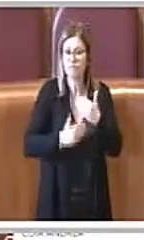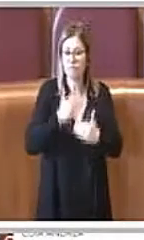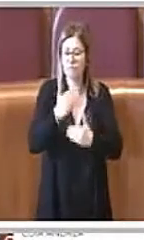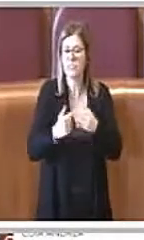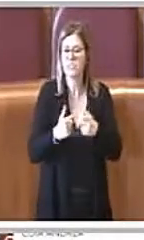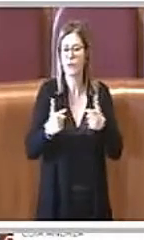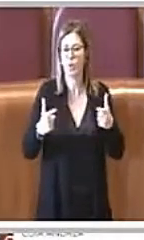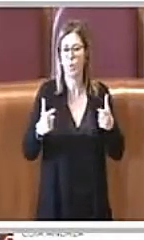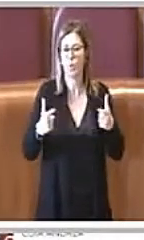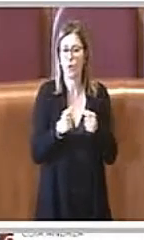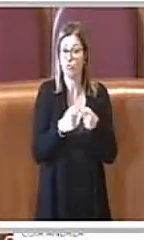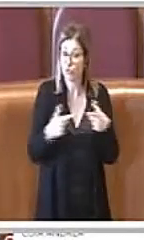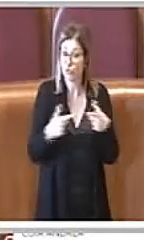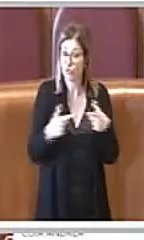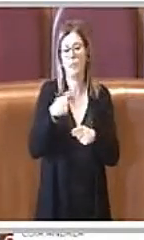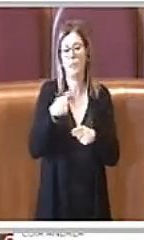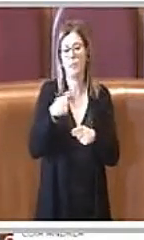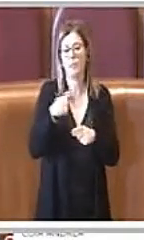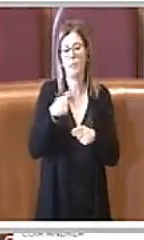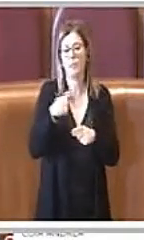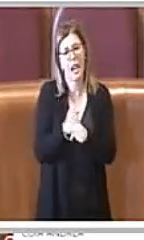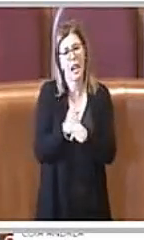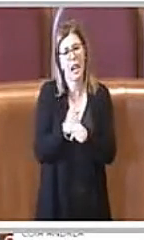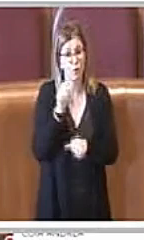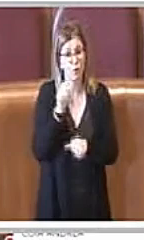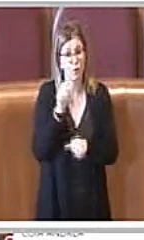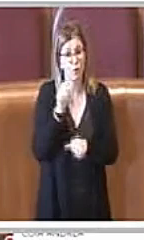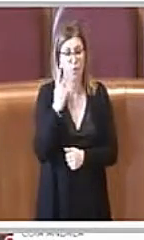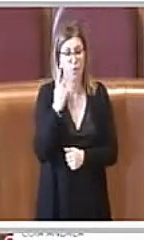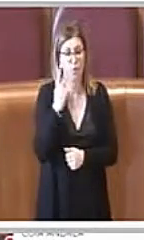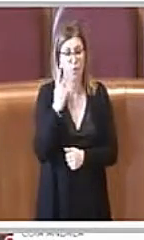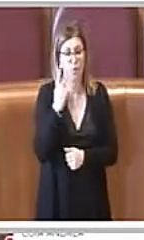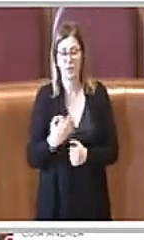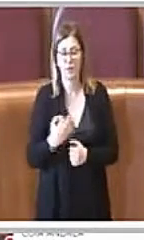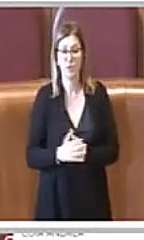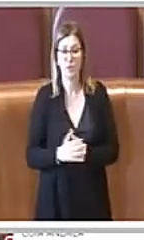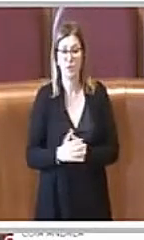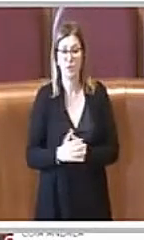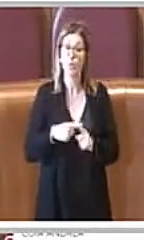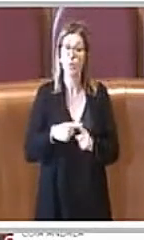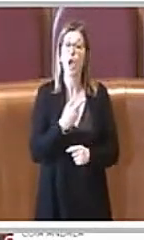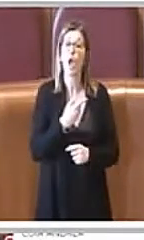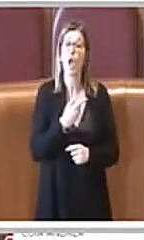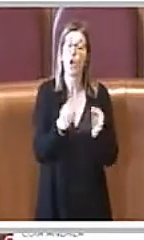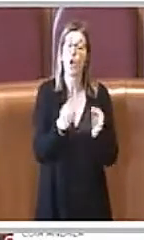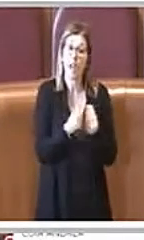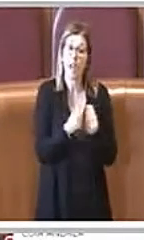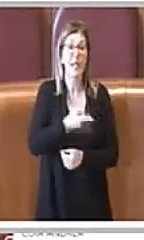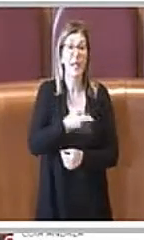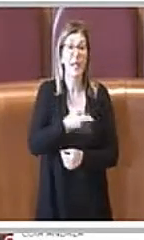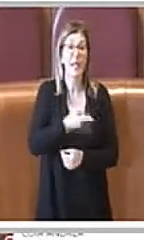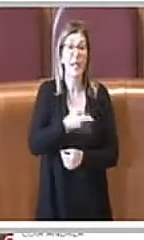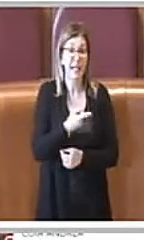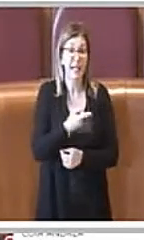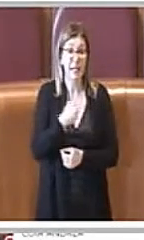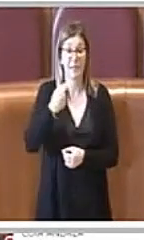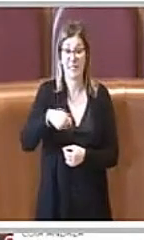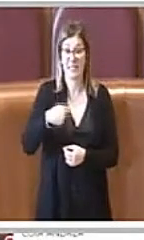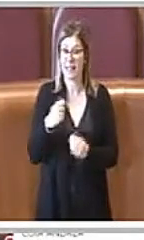anche per lo sviluppo del futuro del lavoro. Ricordo anche con la collega Guerrini, Presidente della Commissione Pari Opportunità,